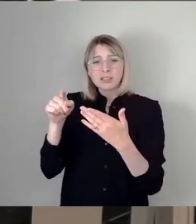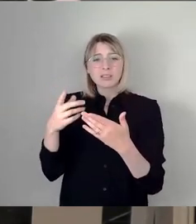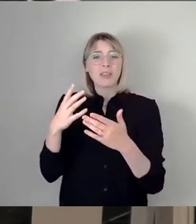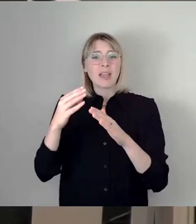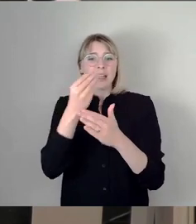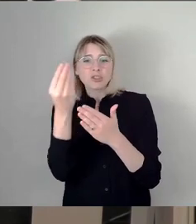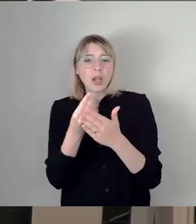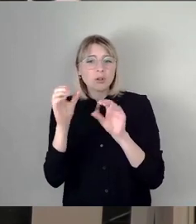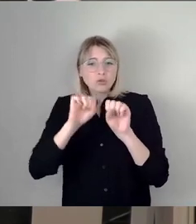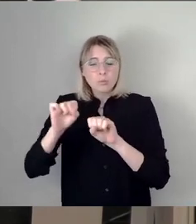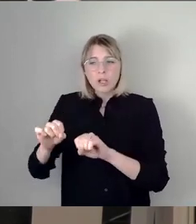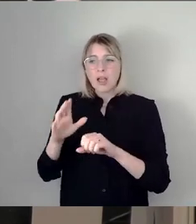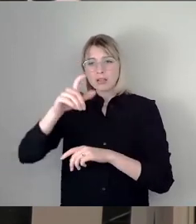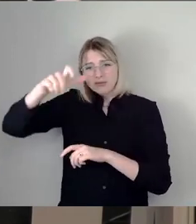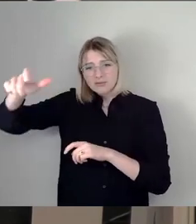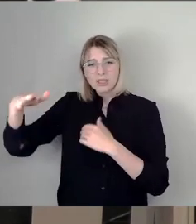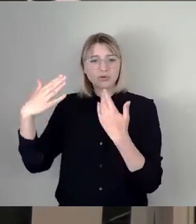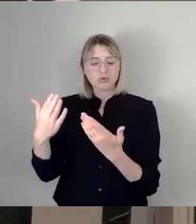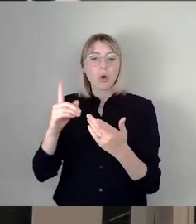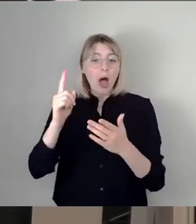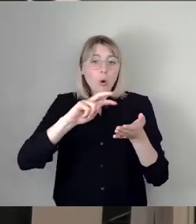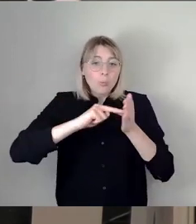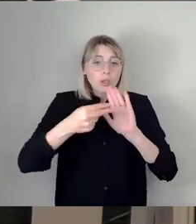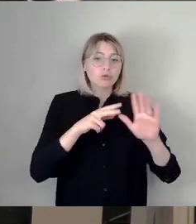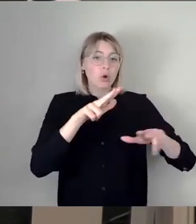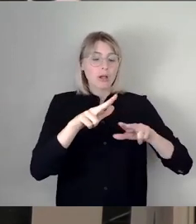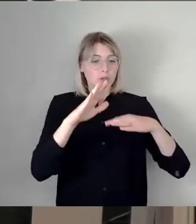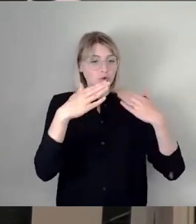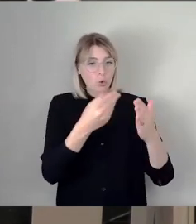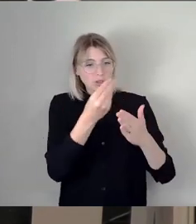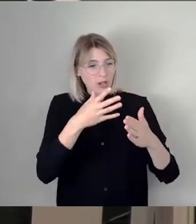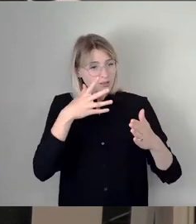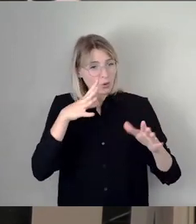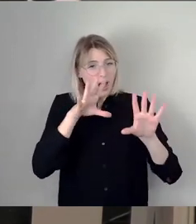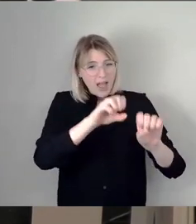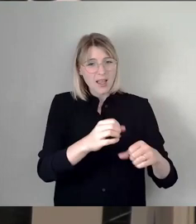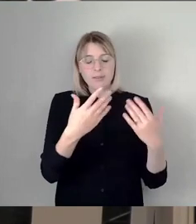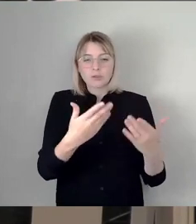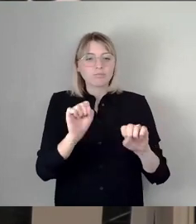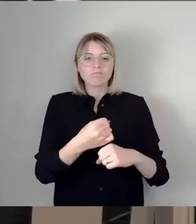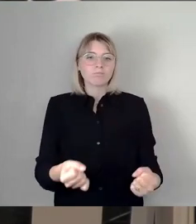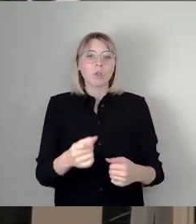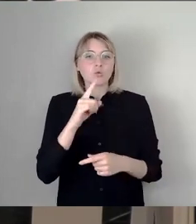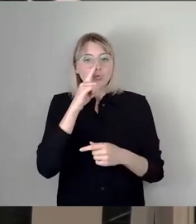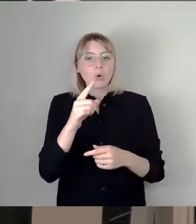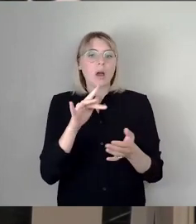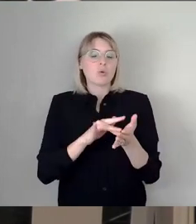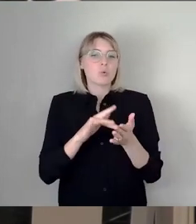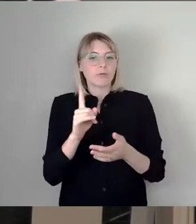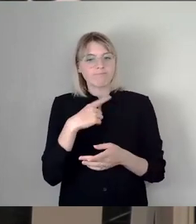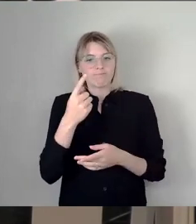Gestaltungsmöglichkeiten, zum Beispiel auch von politischen Organisationen, nur deshalb, weil wir der Meinung sind, dass es hier besondere